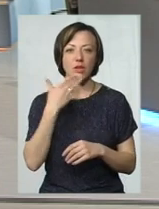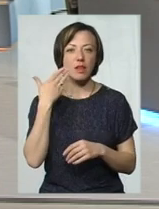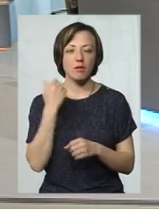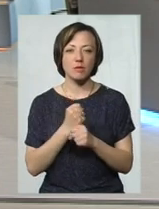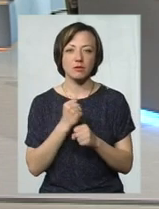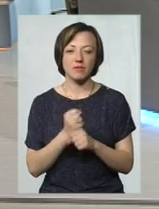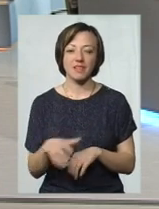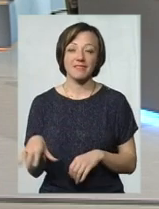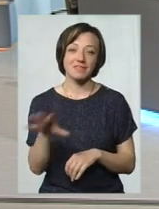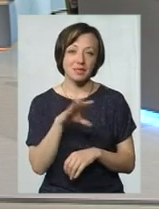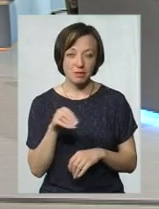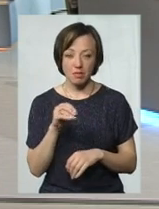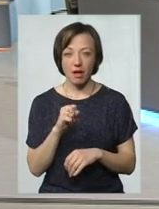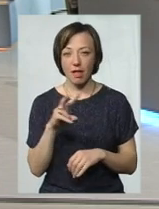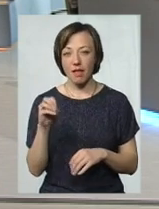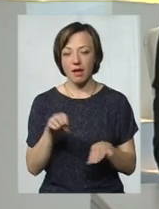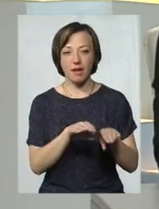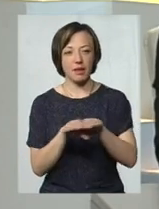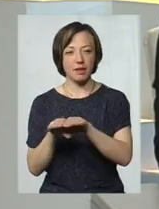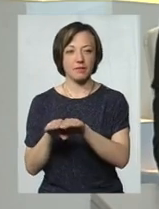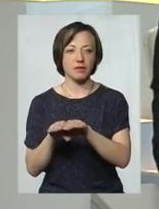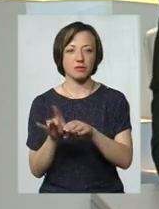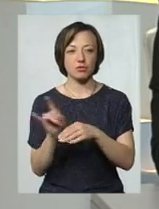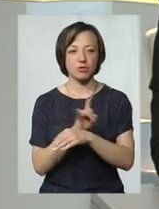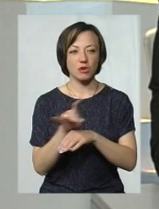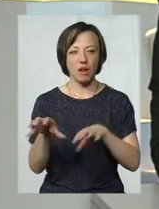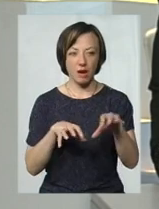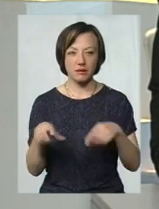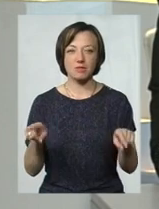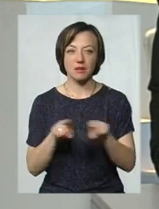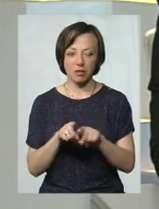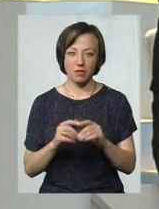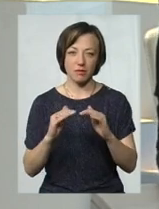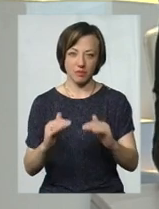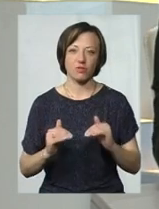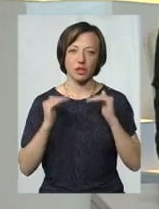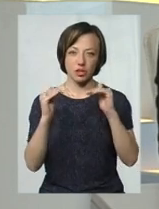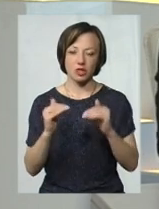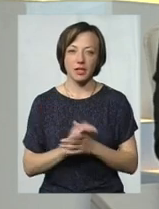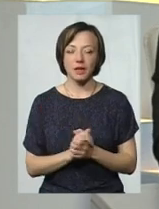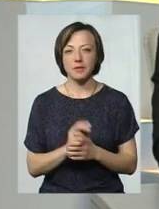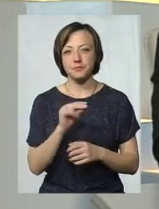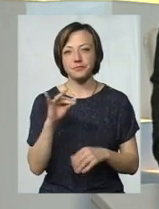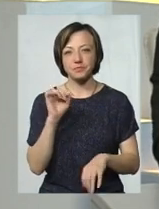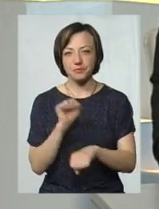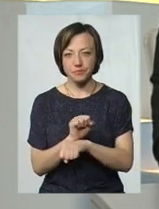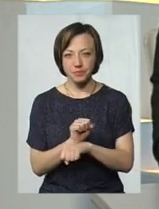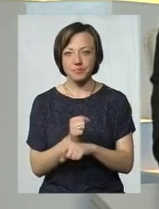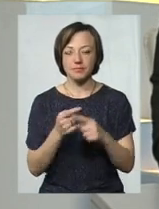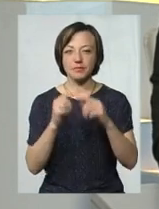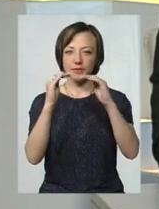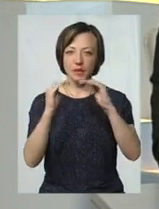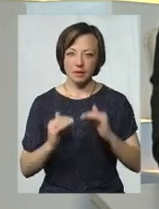працювати всім, але ж рівень шахрайства там також був значно вищий, чи блокування цих мереж знизить